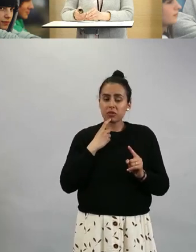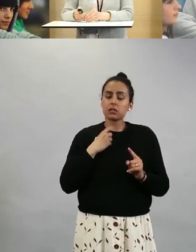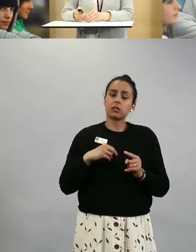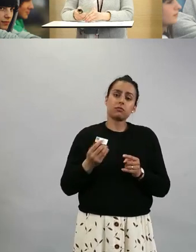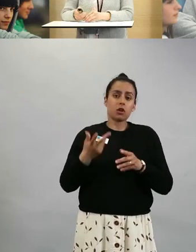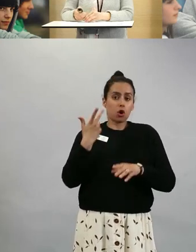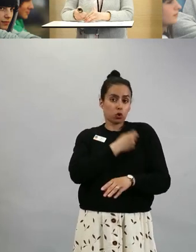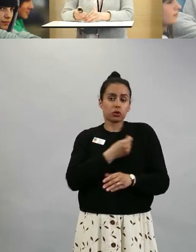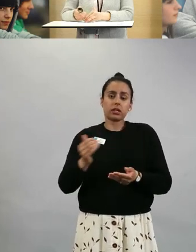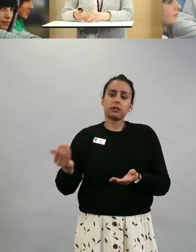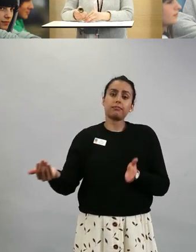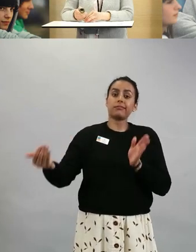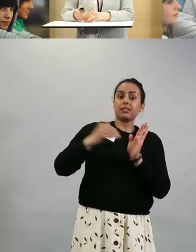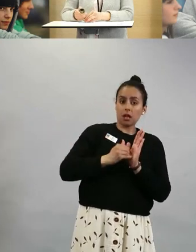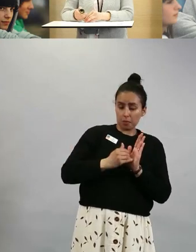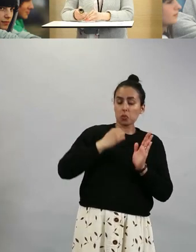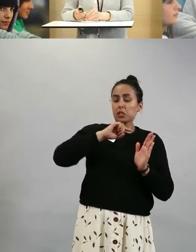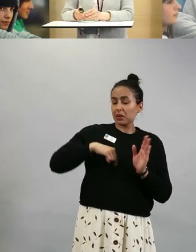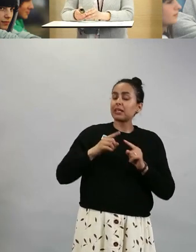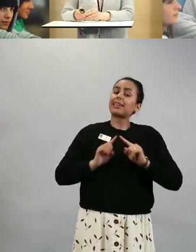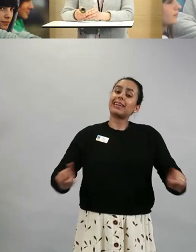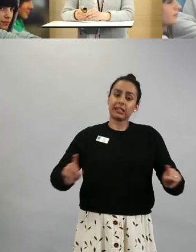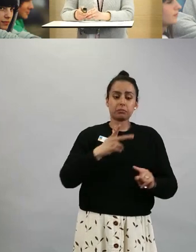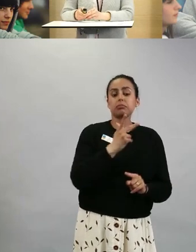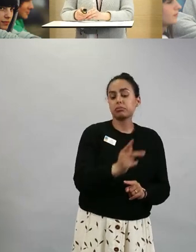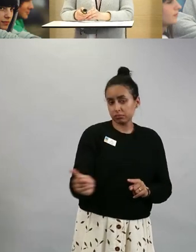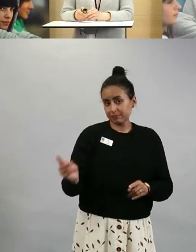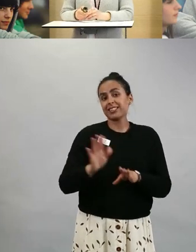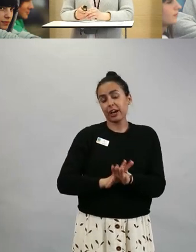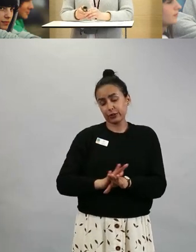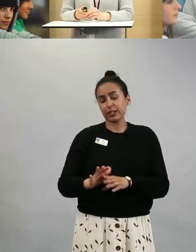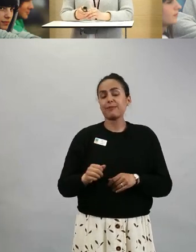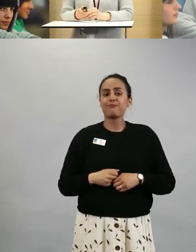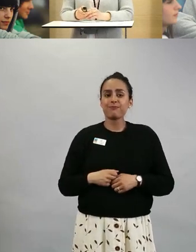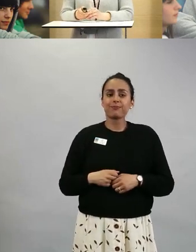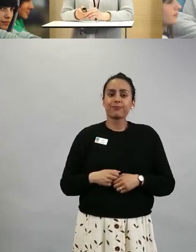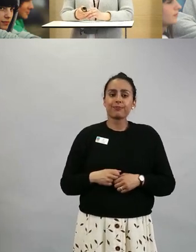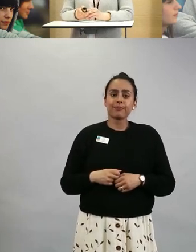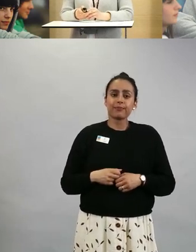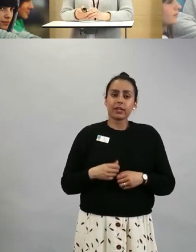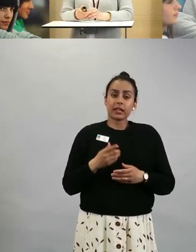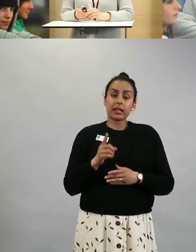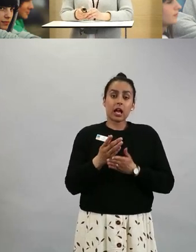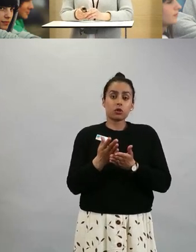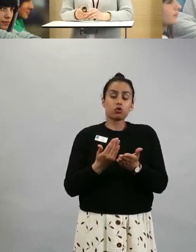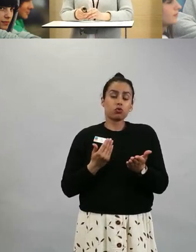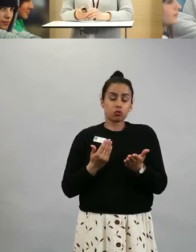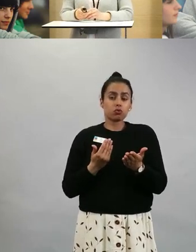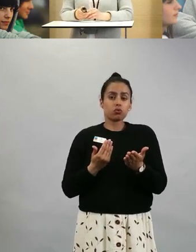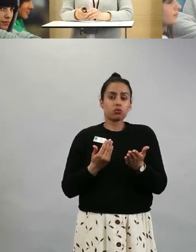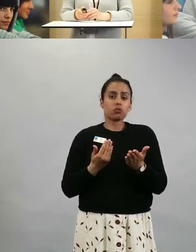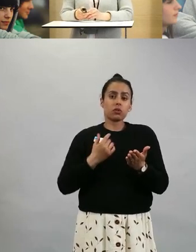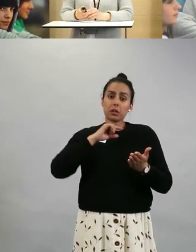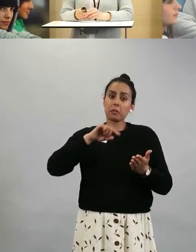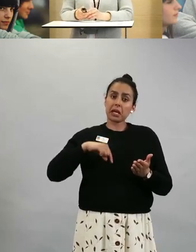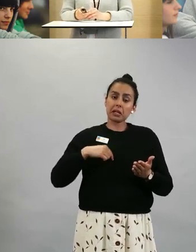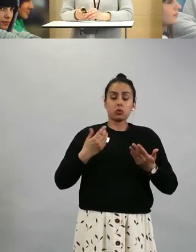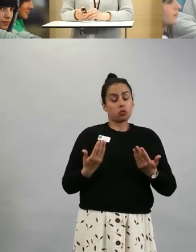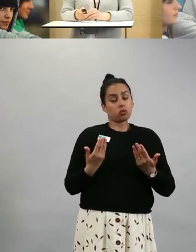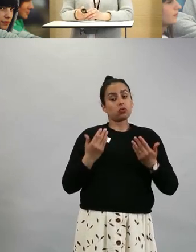niitä saadaan annettua. Sen takia meillä onkin nyt sitten jo varsin hyvä